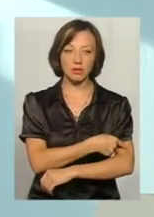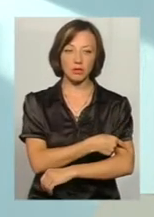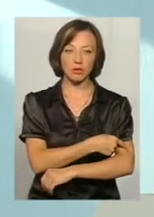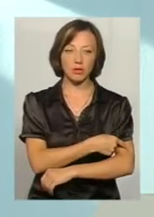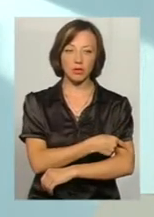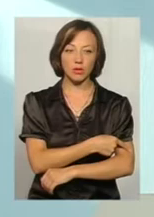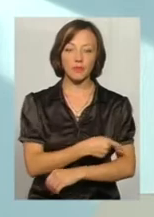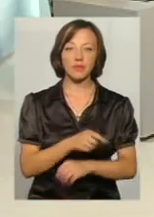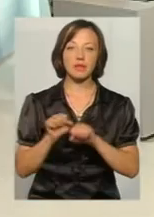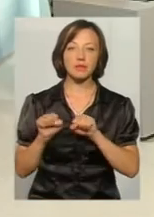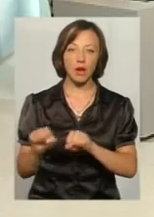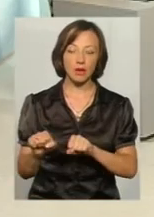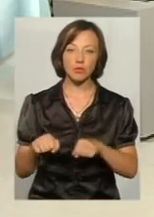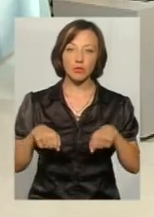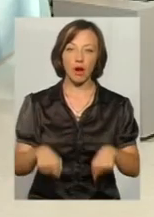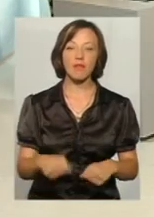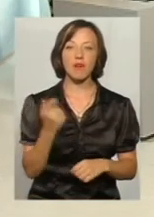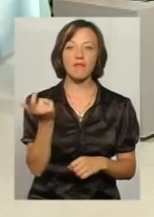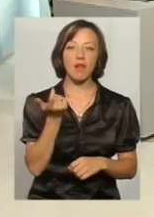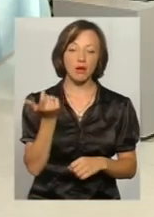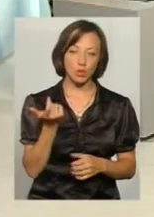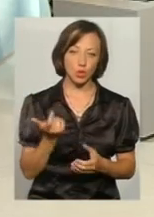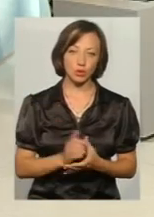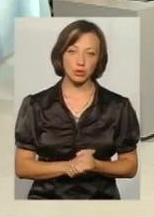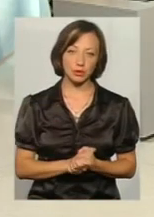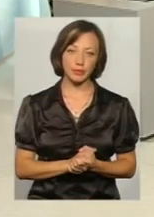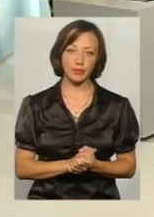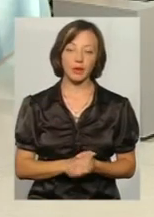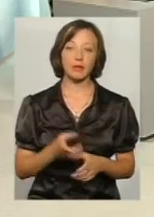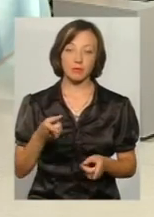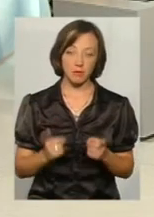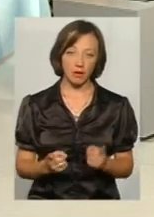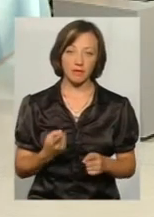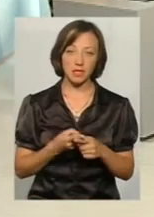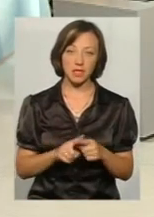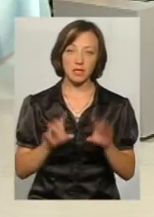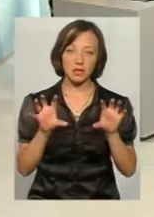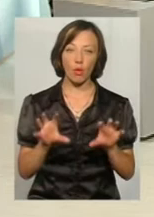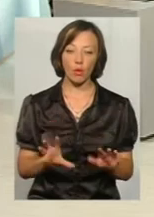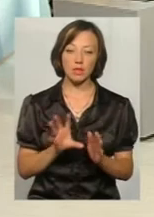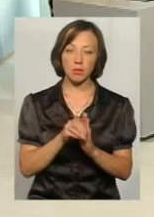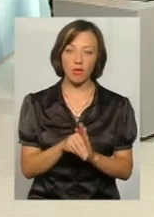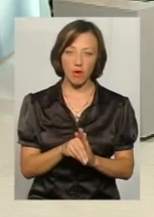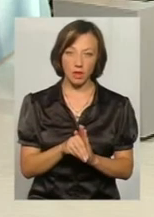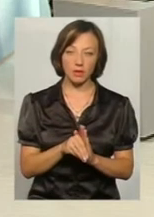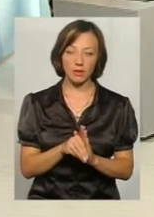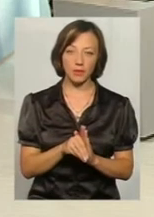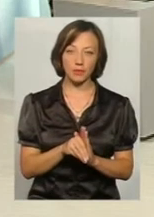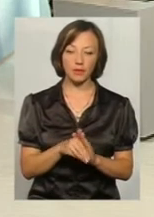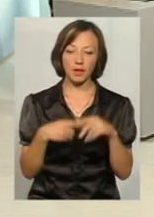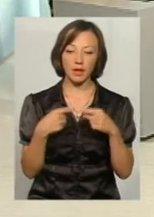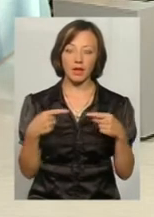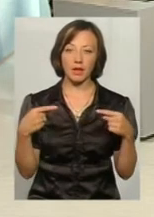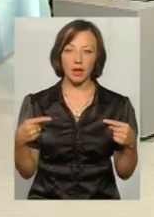захисту права власності. І він справді цей закон запровадив, скажімо так, ряд